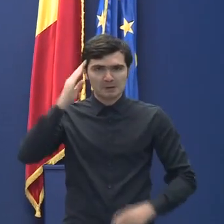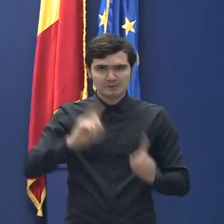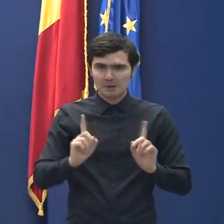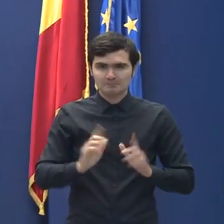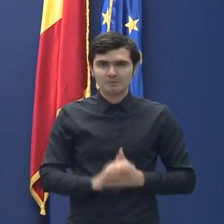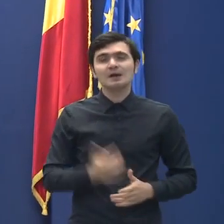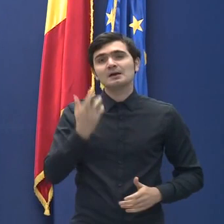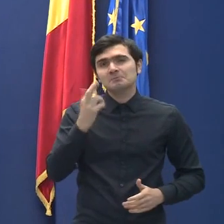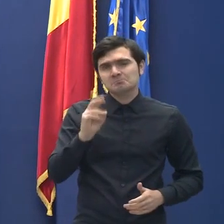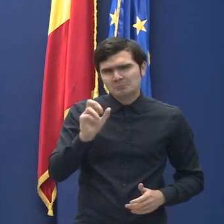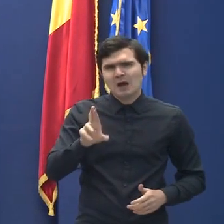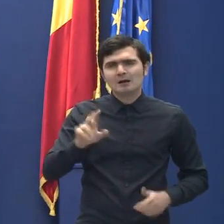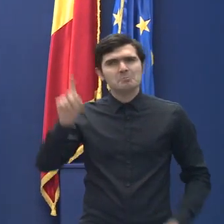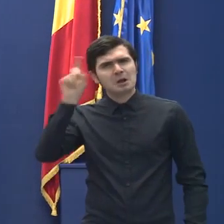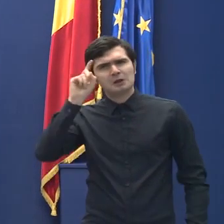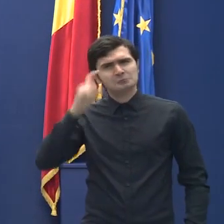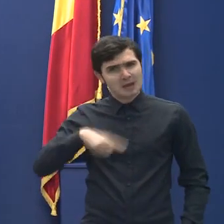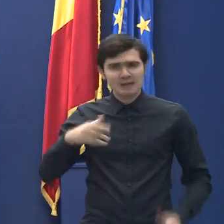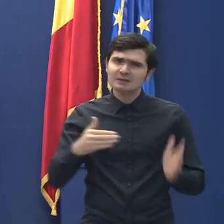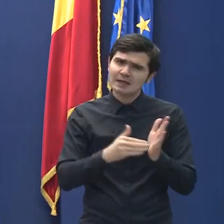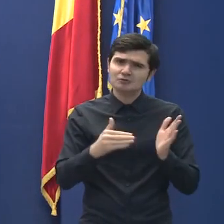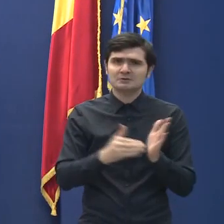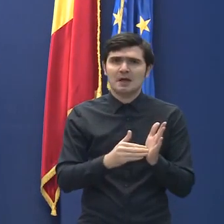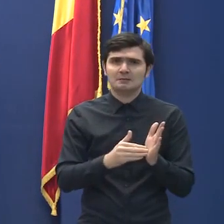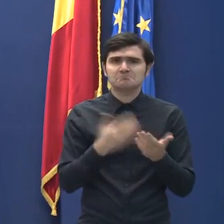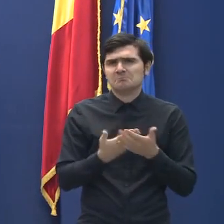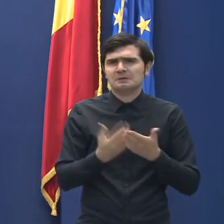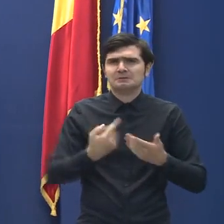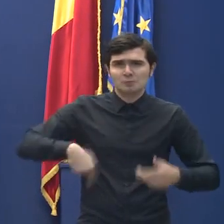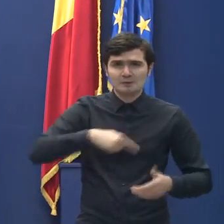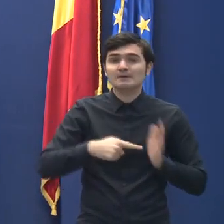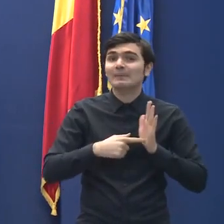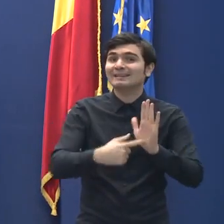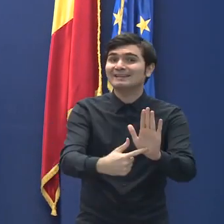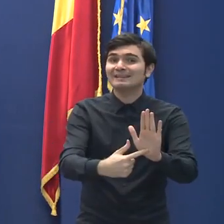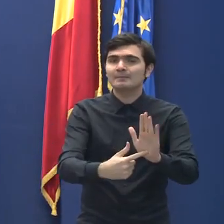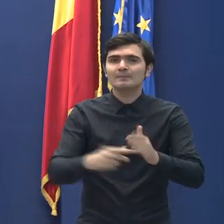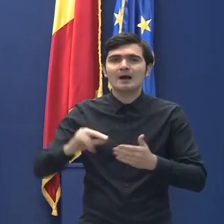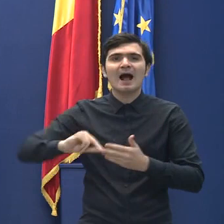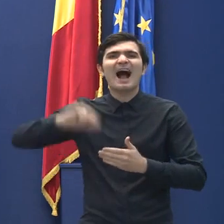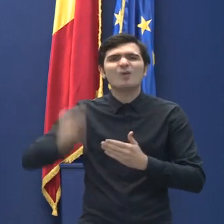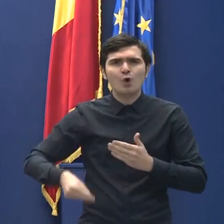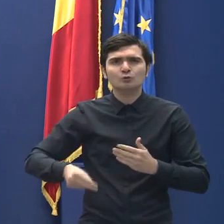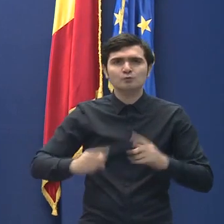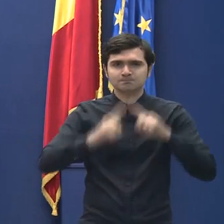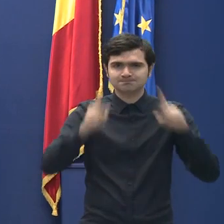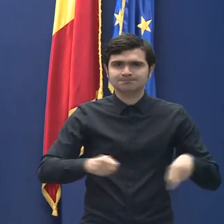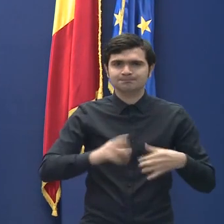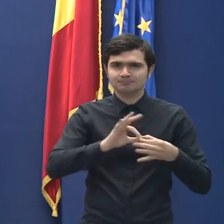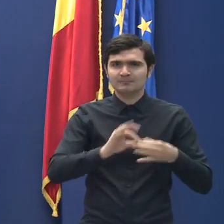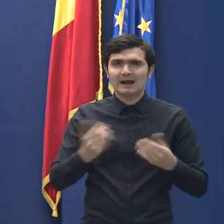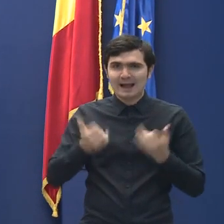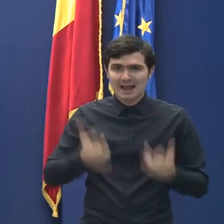Am considerat că este necesar să vă prezentăm acordul semnat astăzi